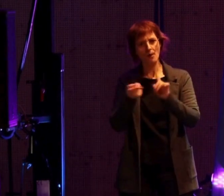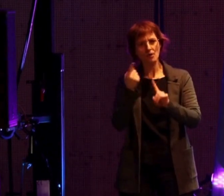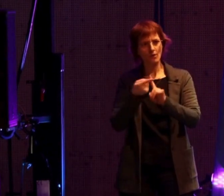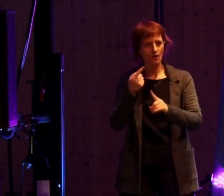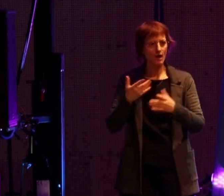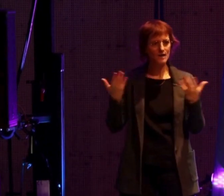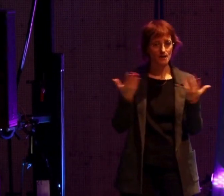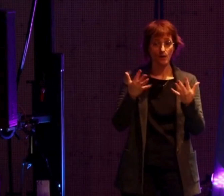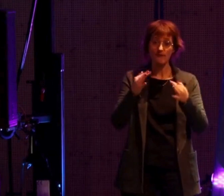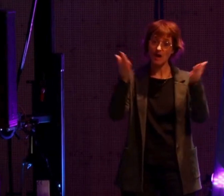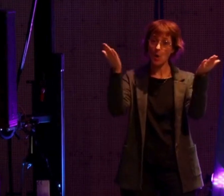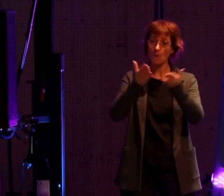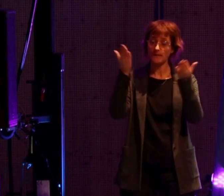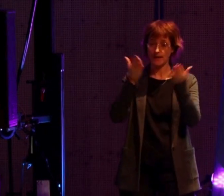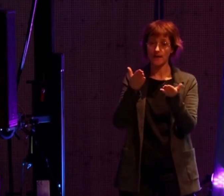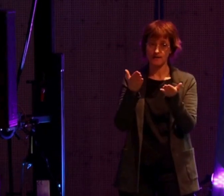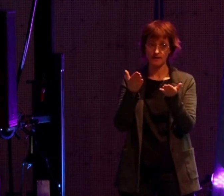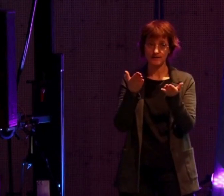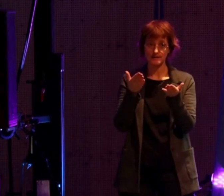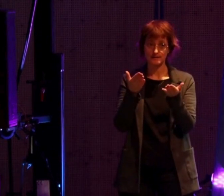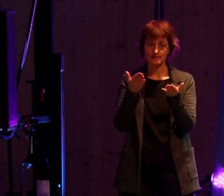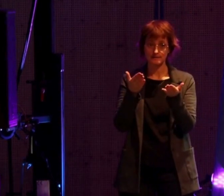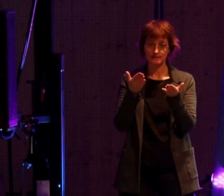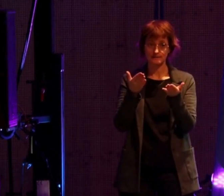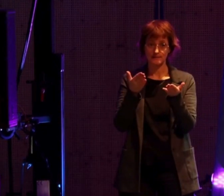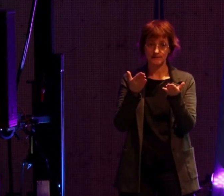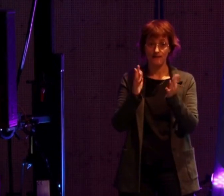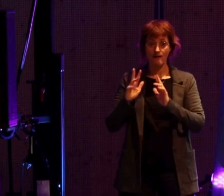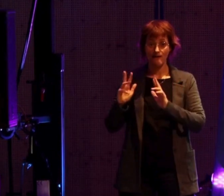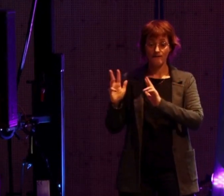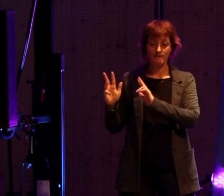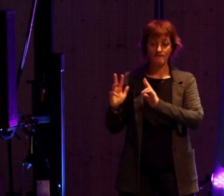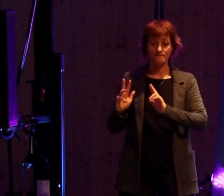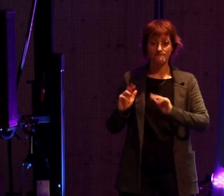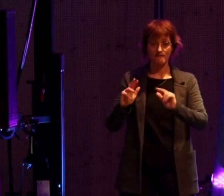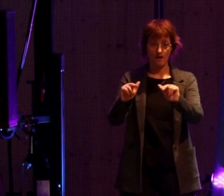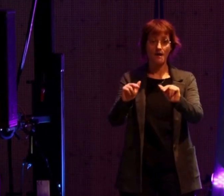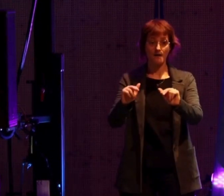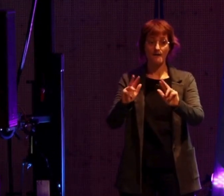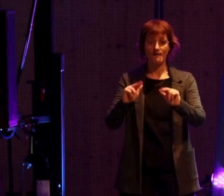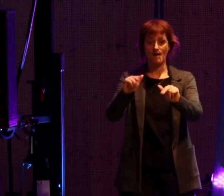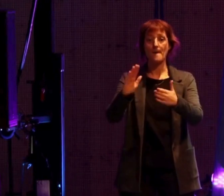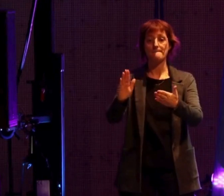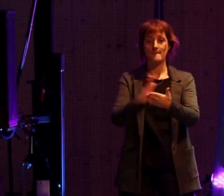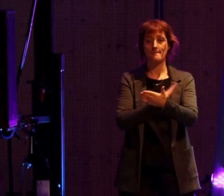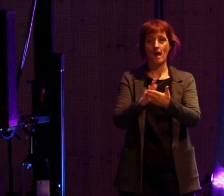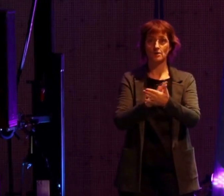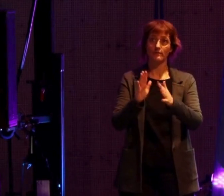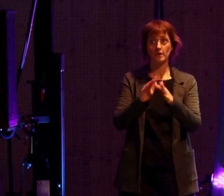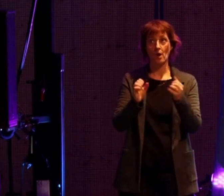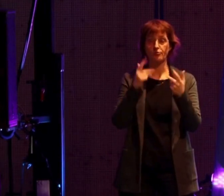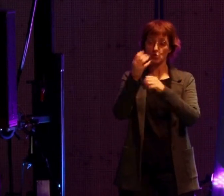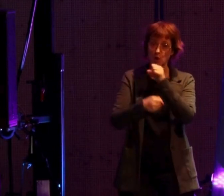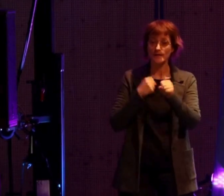s'agit de l'hôpital clinique qui est en voie de préparation depuis maintenant